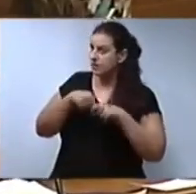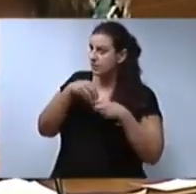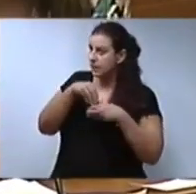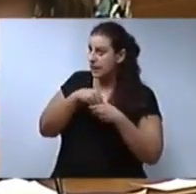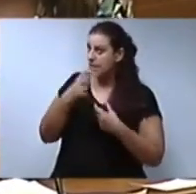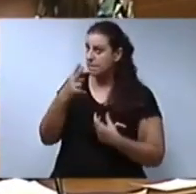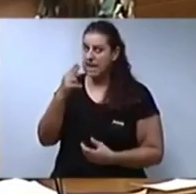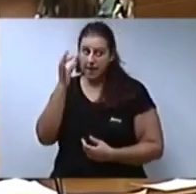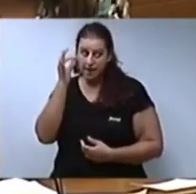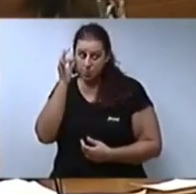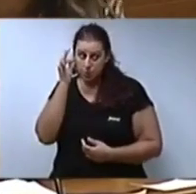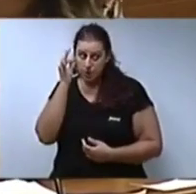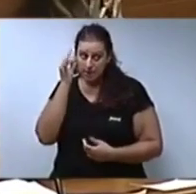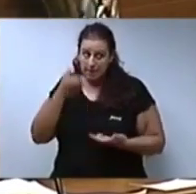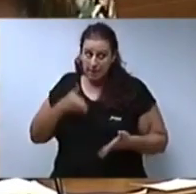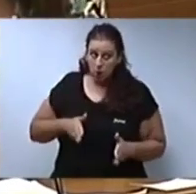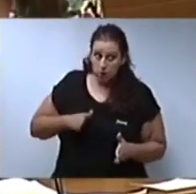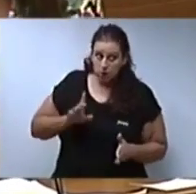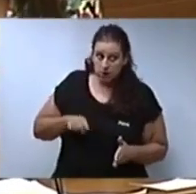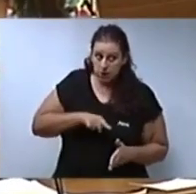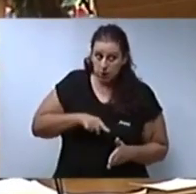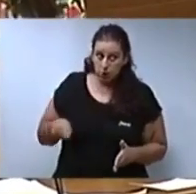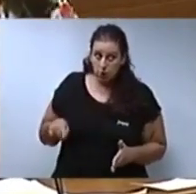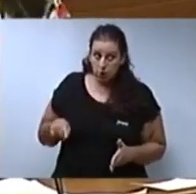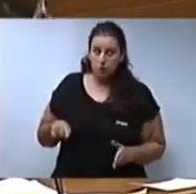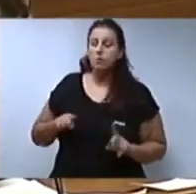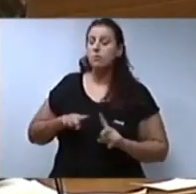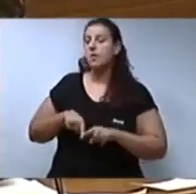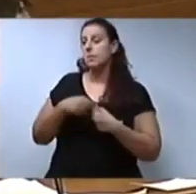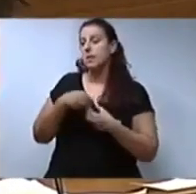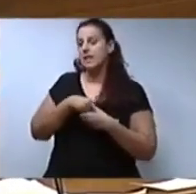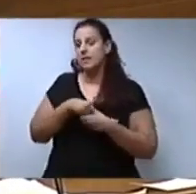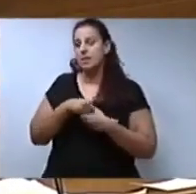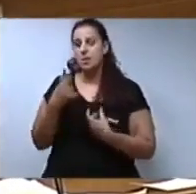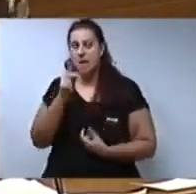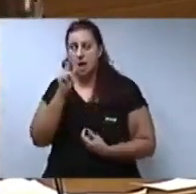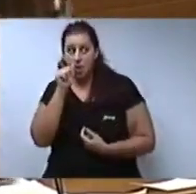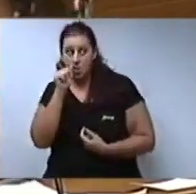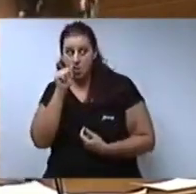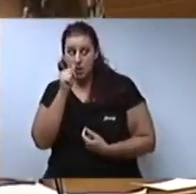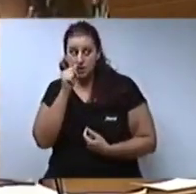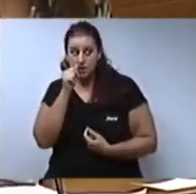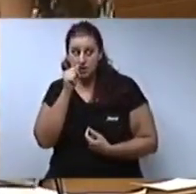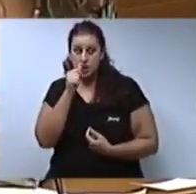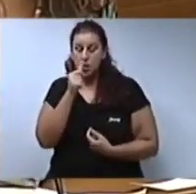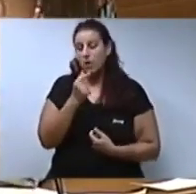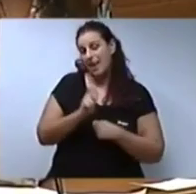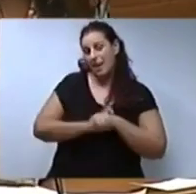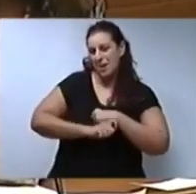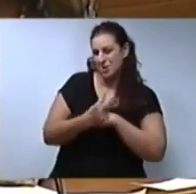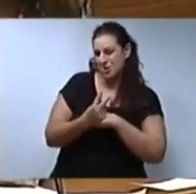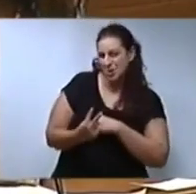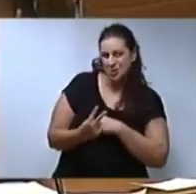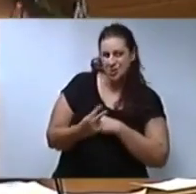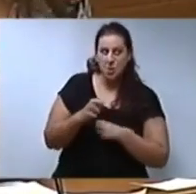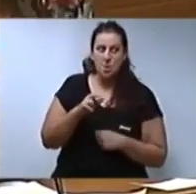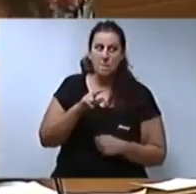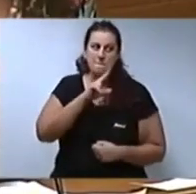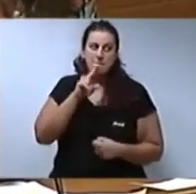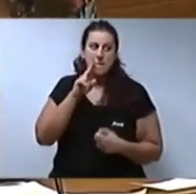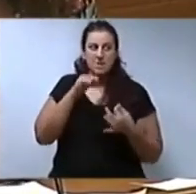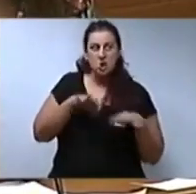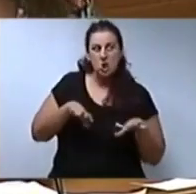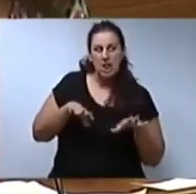dones i un xiquet? Entra en la seva família una parella d'homes i una bessona? Entra una mare soltera i